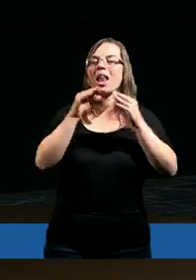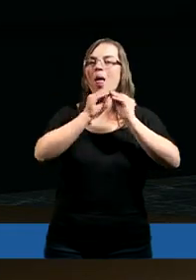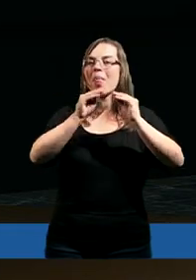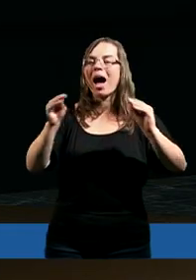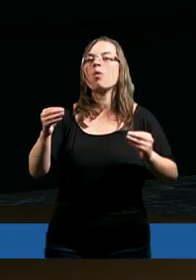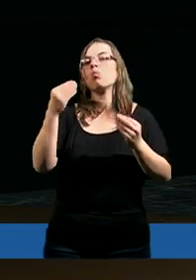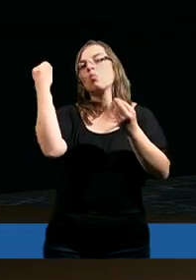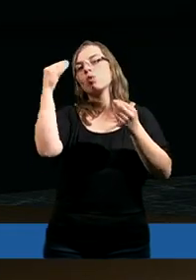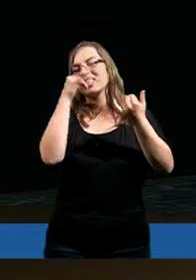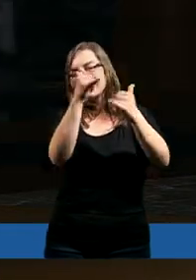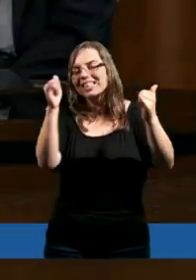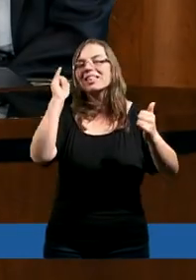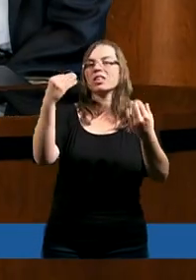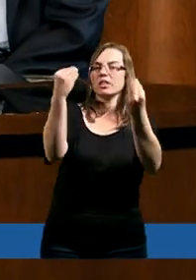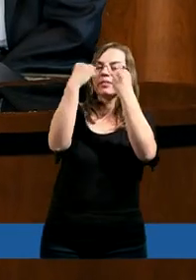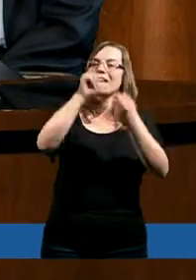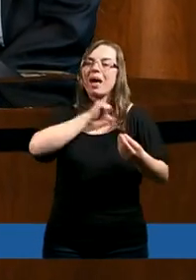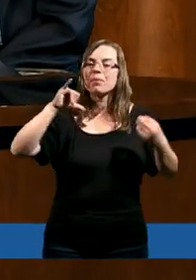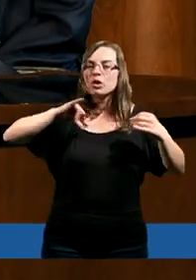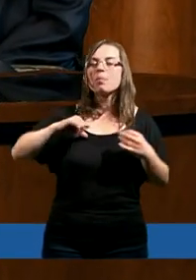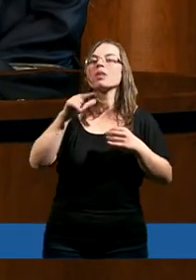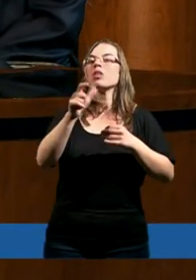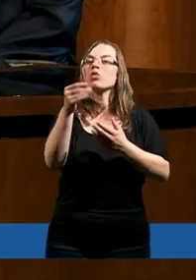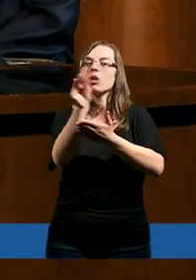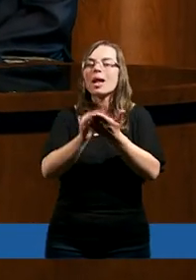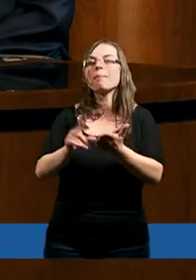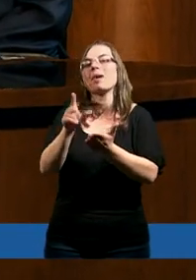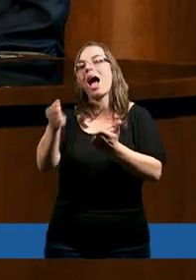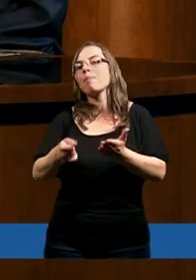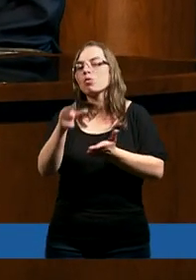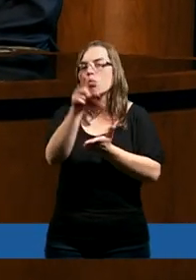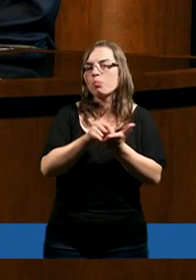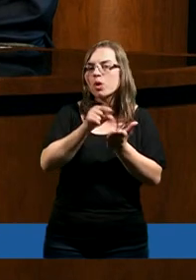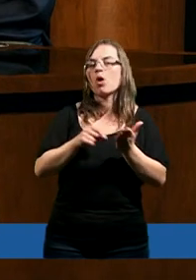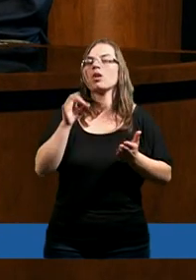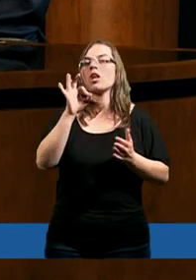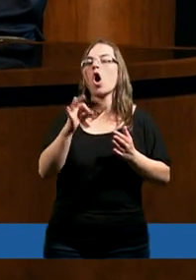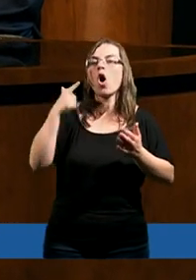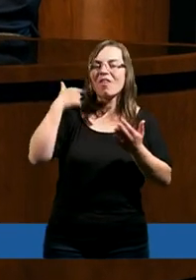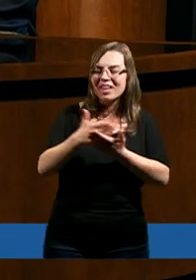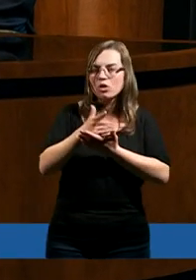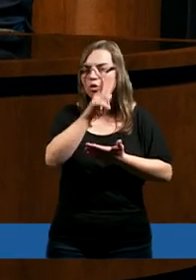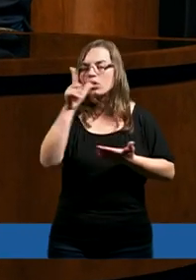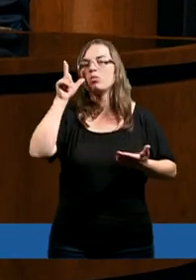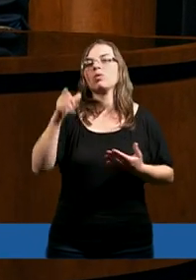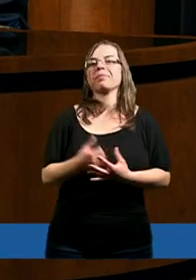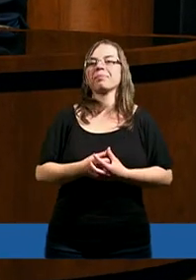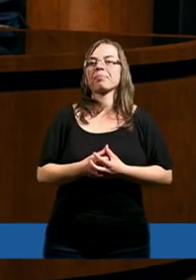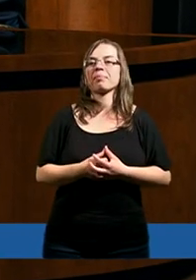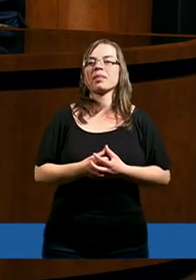wiele nauczyli się z tego, co napisał apostół Piotr do wierzących,